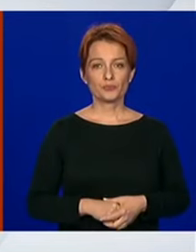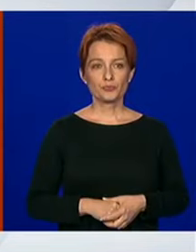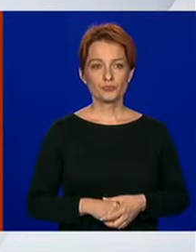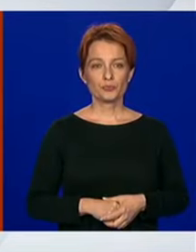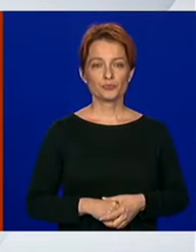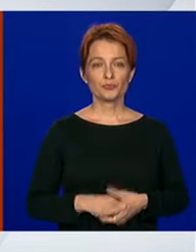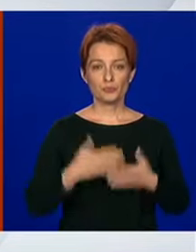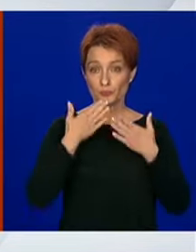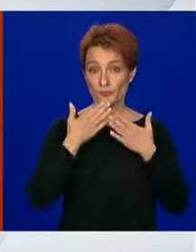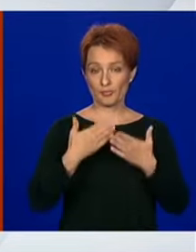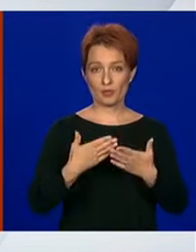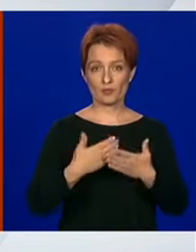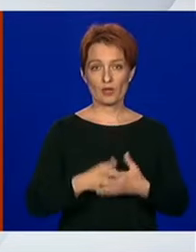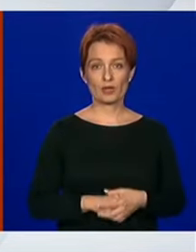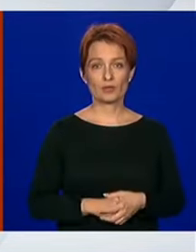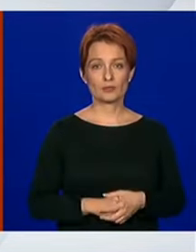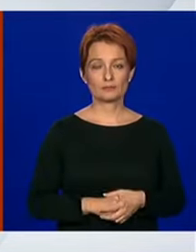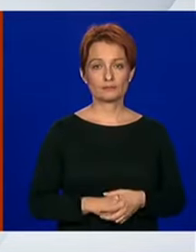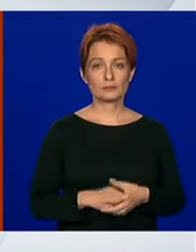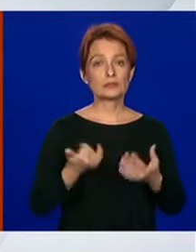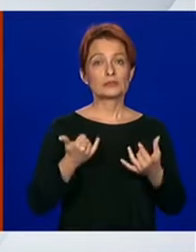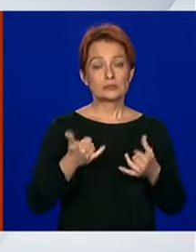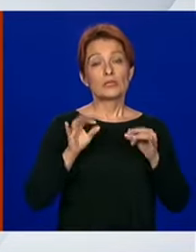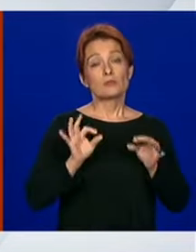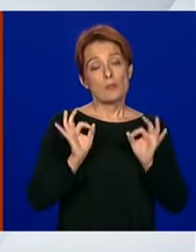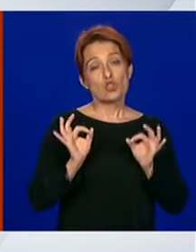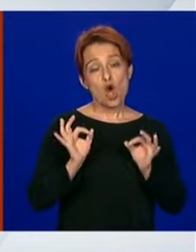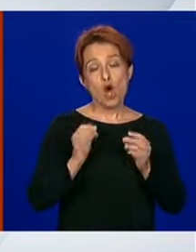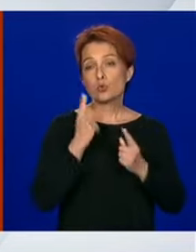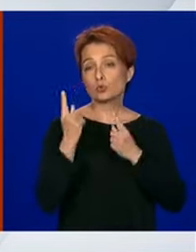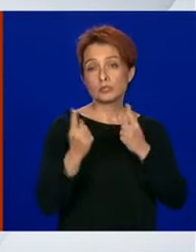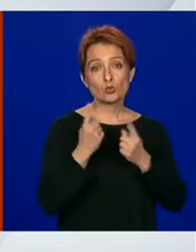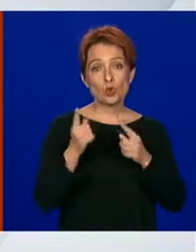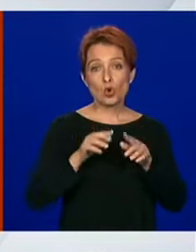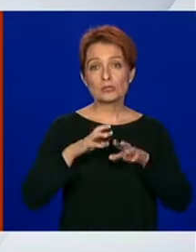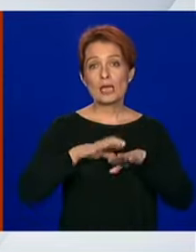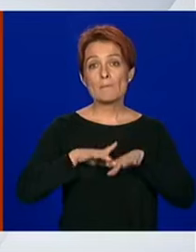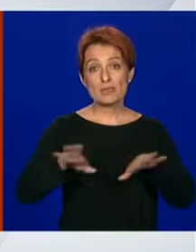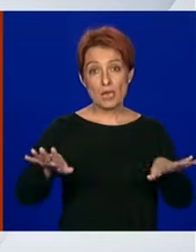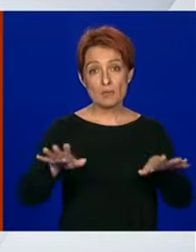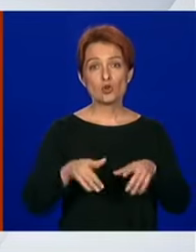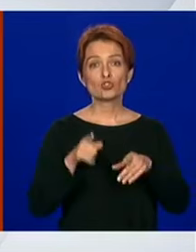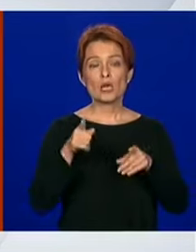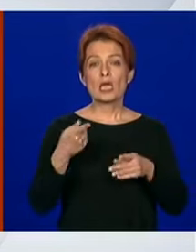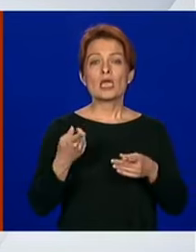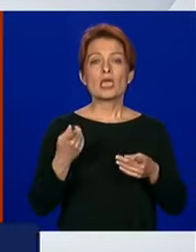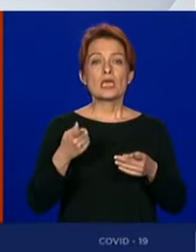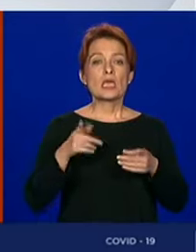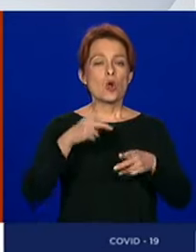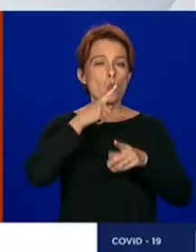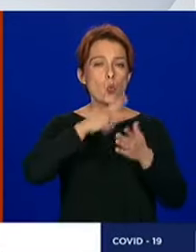Hvala. Evo, s obzirom na povoljnu epidemiološku situaciju, te činjenicu da je ukinuta zabrana napuštanja mjesta